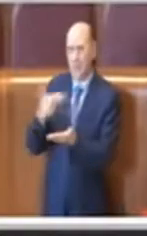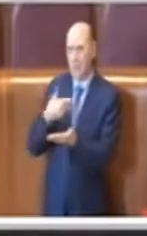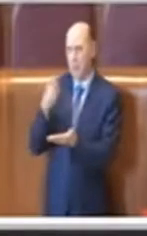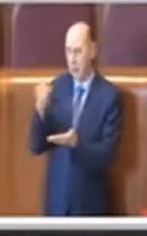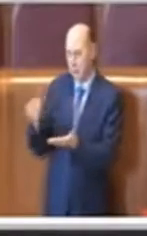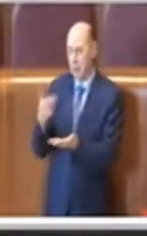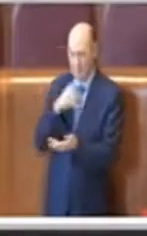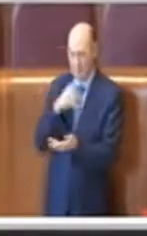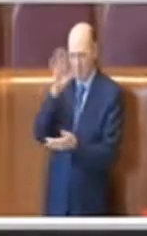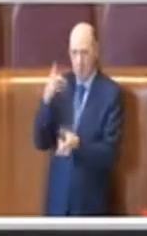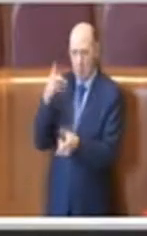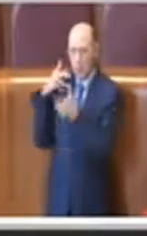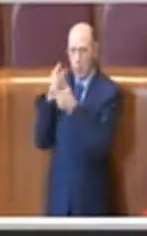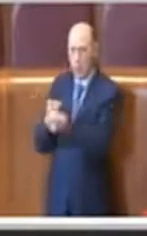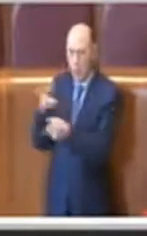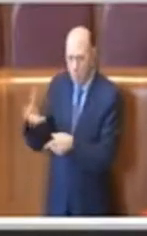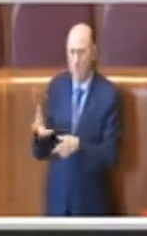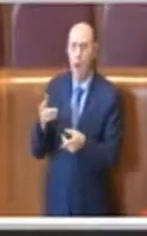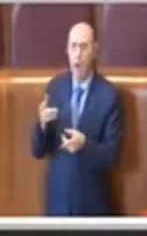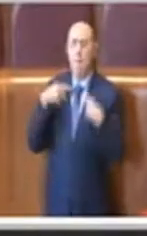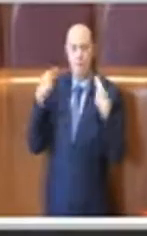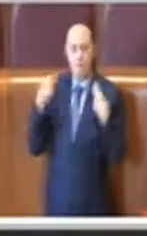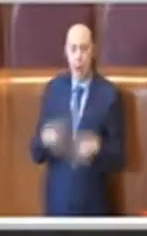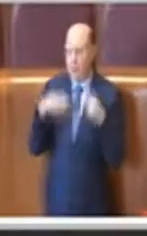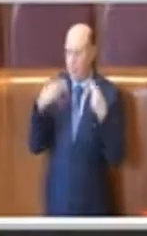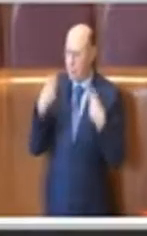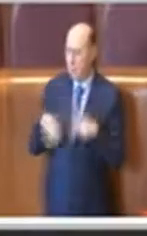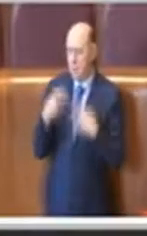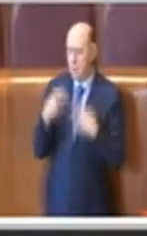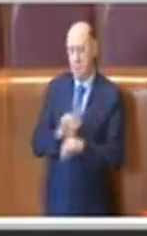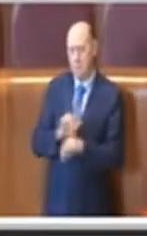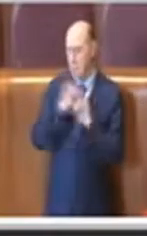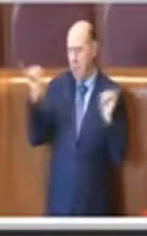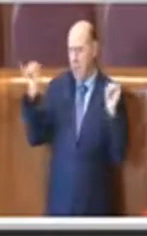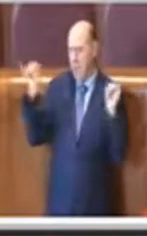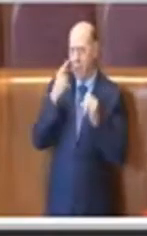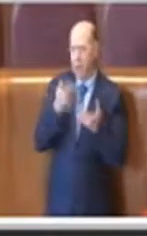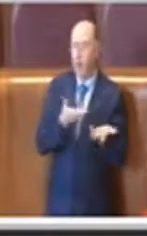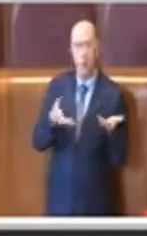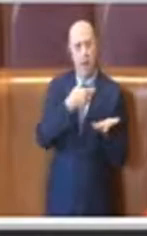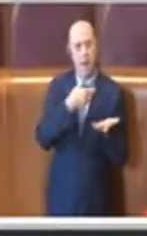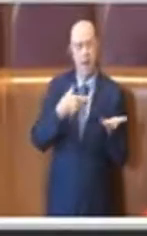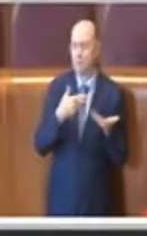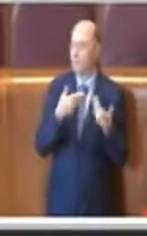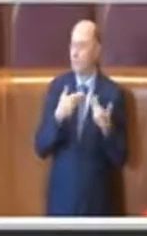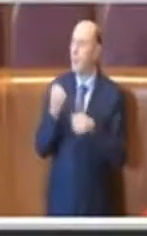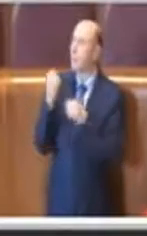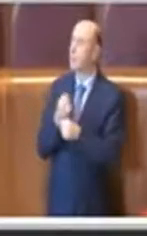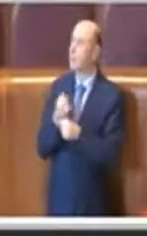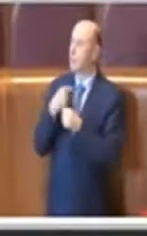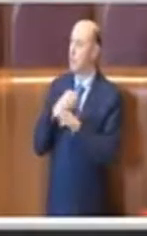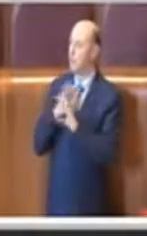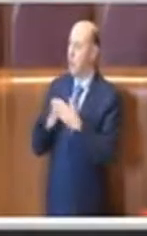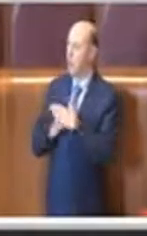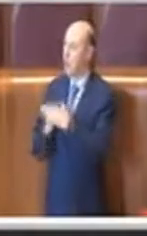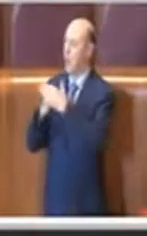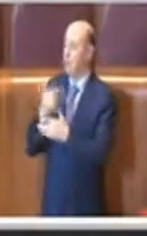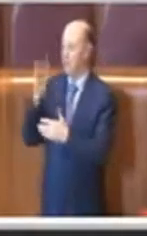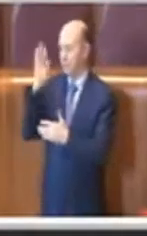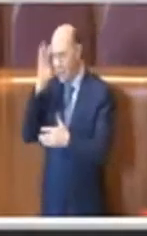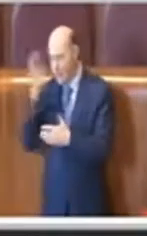truffati ma non hanno mai visto un'istituzione pronta ad